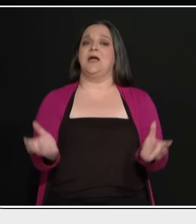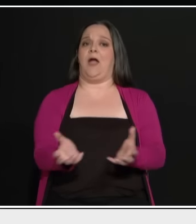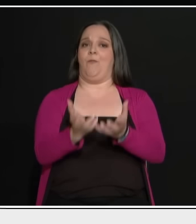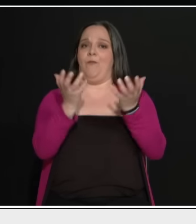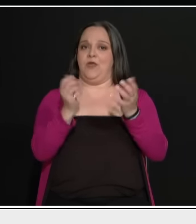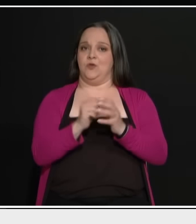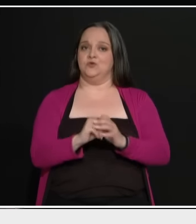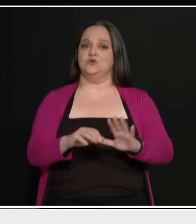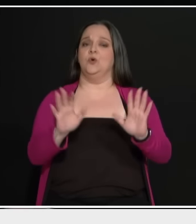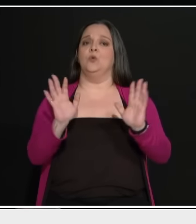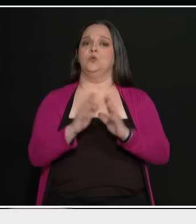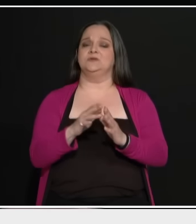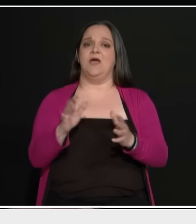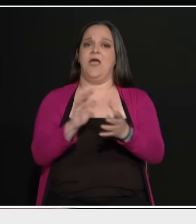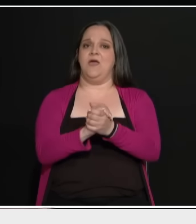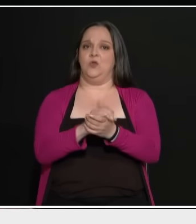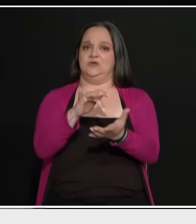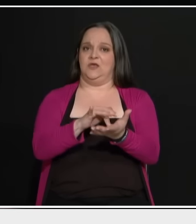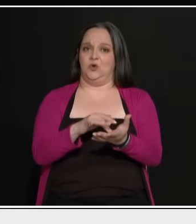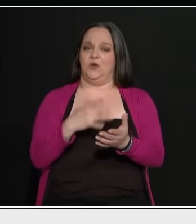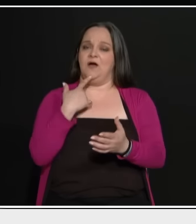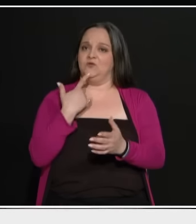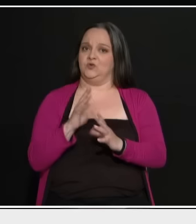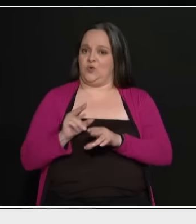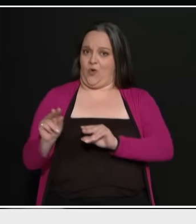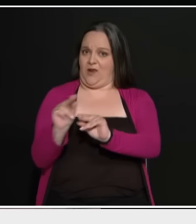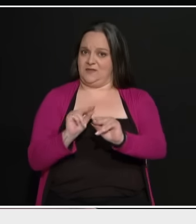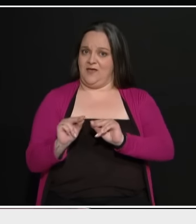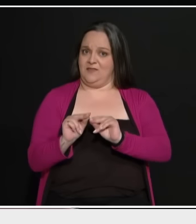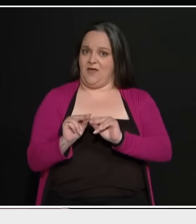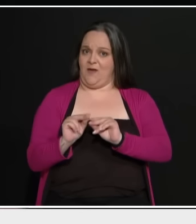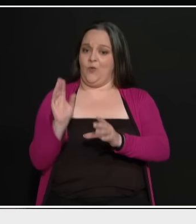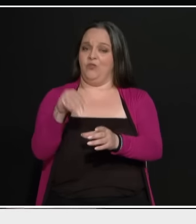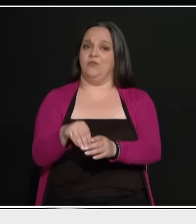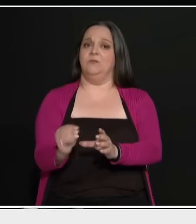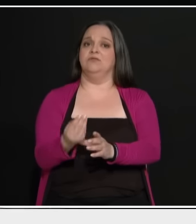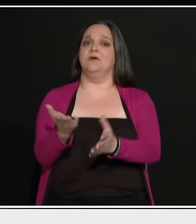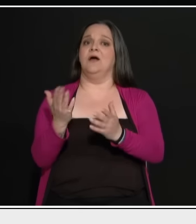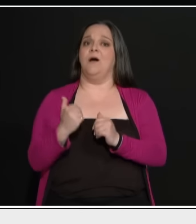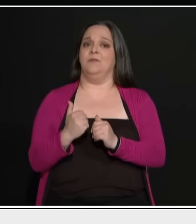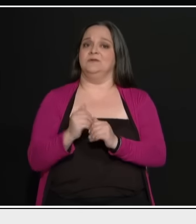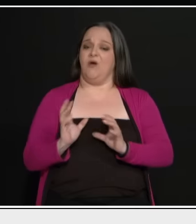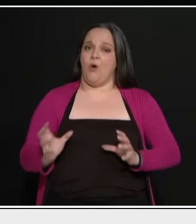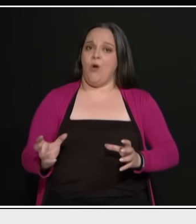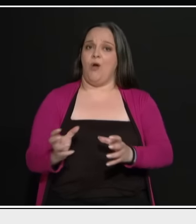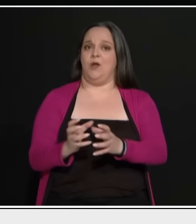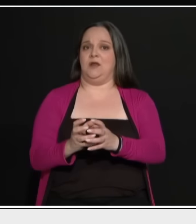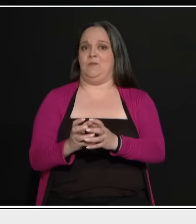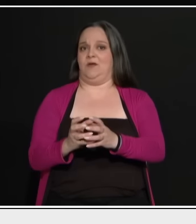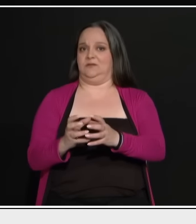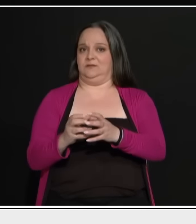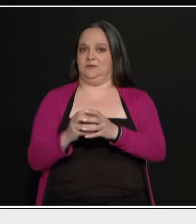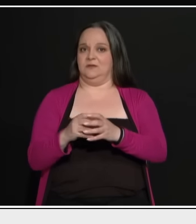το Ποταμή μπαίνει, ούτε η Ένωση και το μας κατέτασαν εκεί. Σε αυτούς που μένουμε απ' έξω. Και μας έφαγε η μπάλα εκεί. Λέτε από την